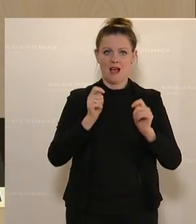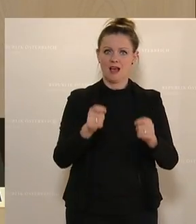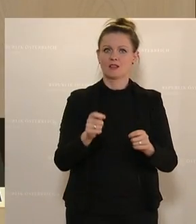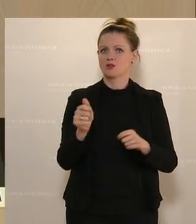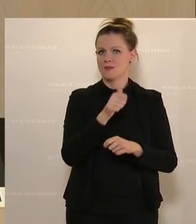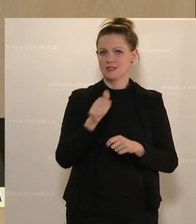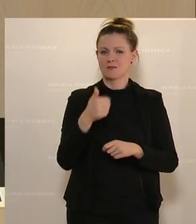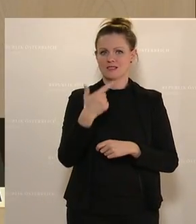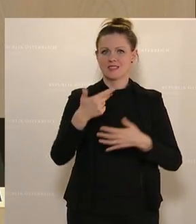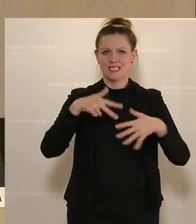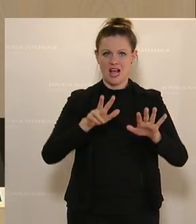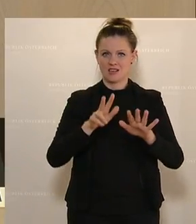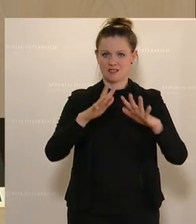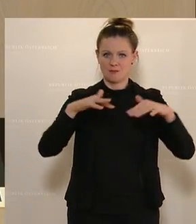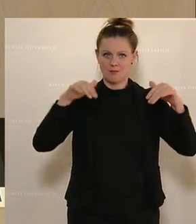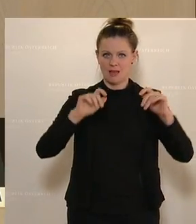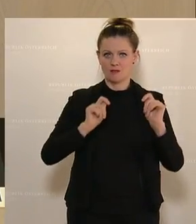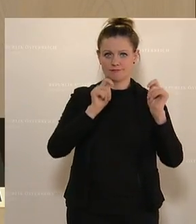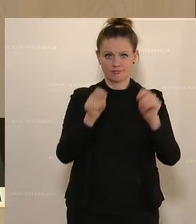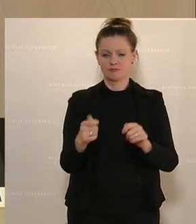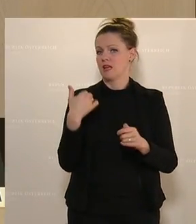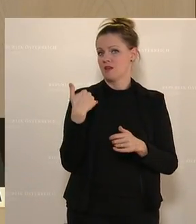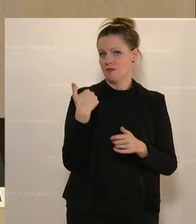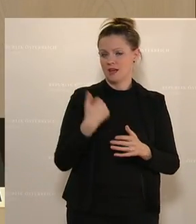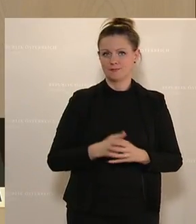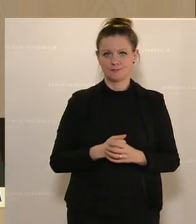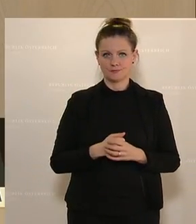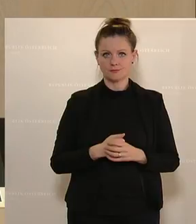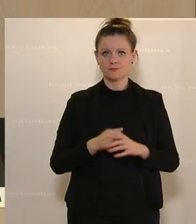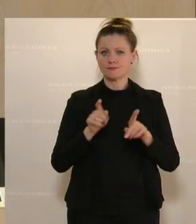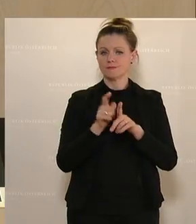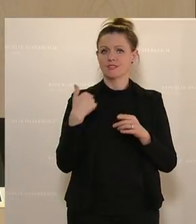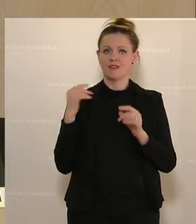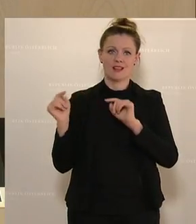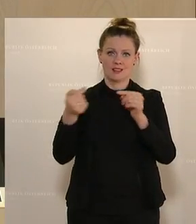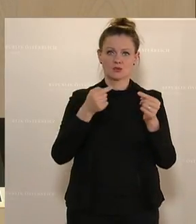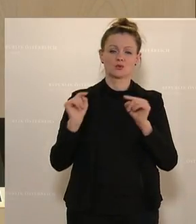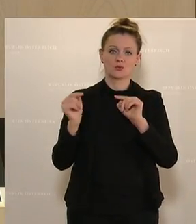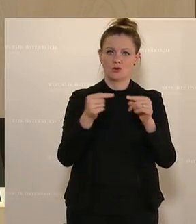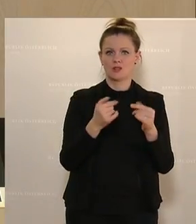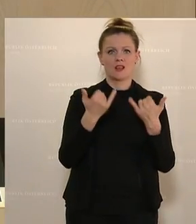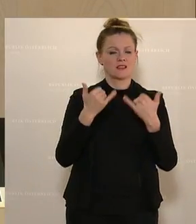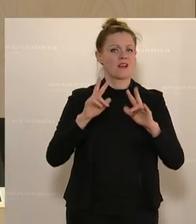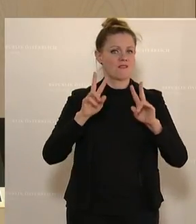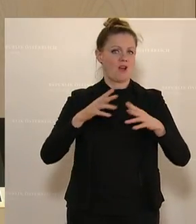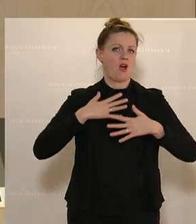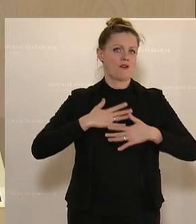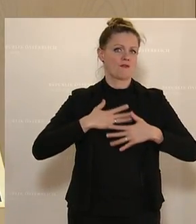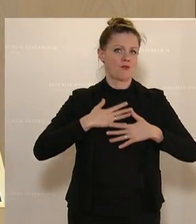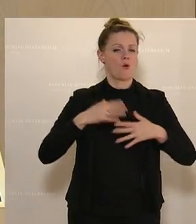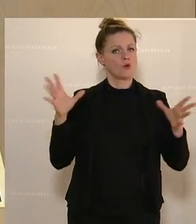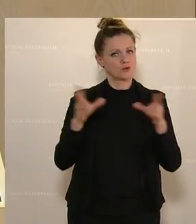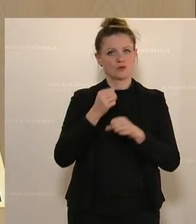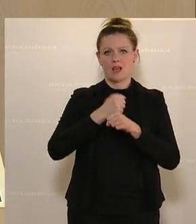2018 ins Plenum eingebracht habe und auch diskutiert habe seither. Und bin jetzt wirklich froh, dass eben durch die